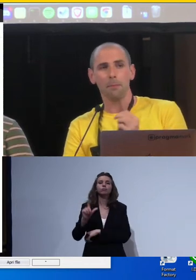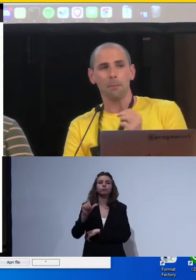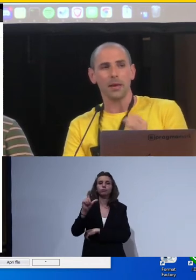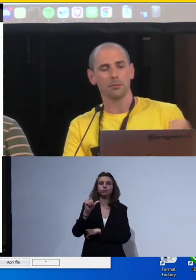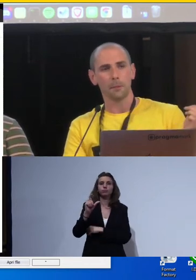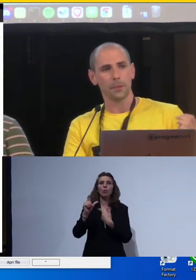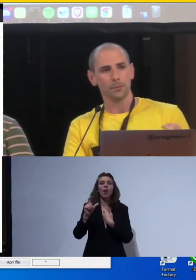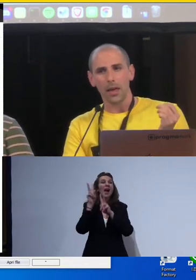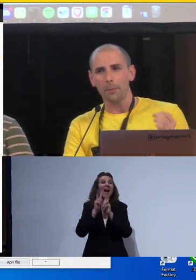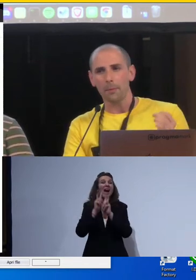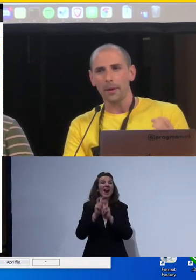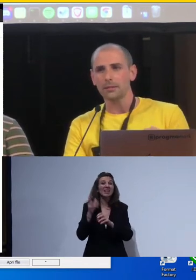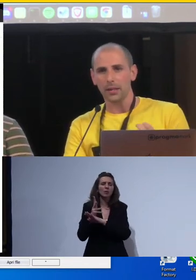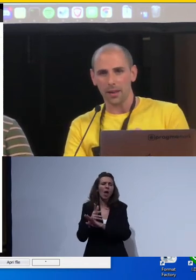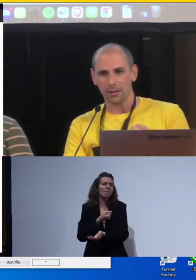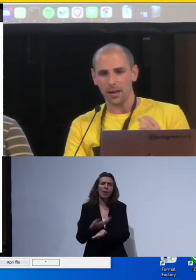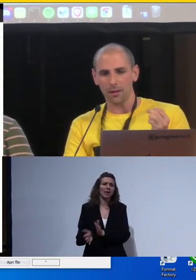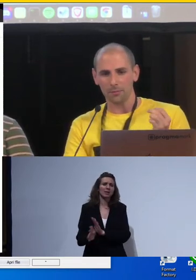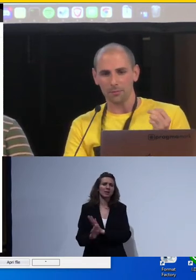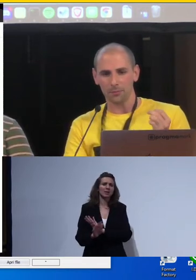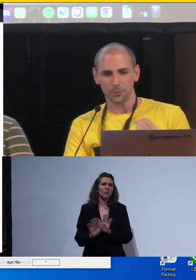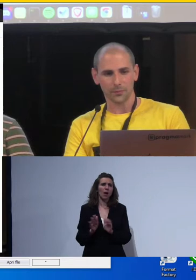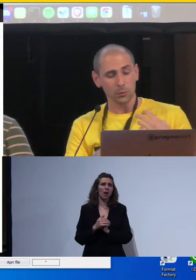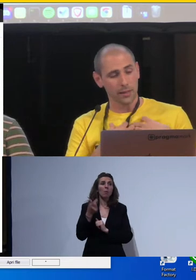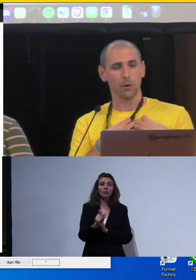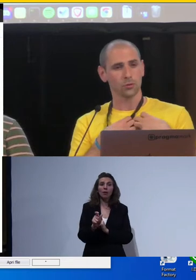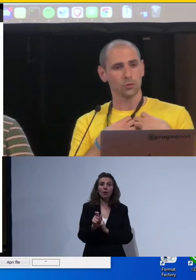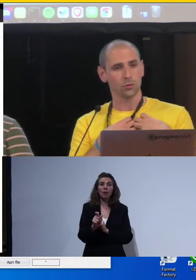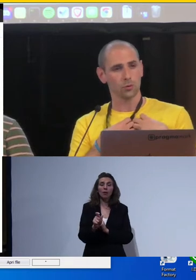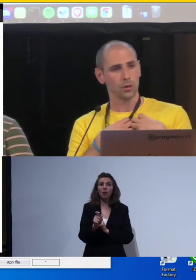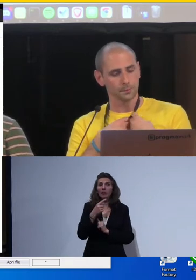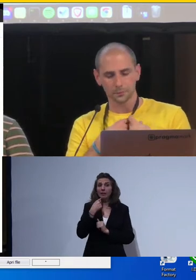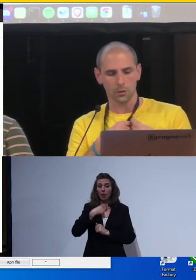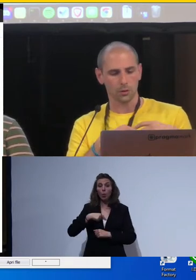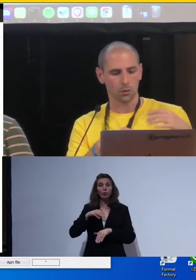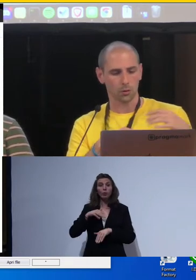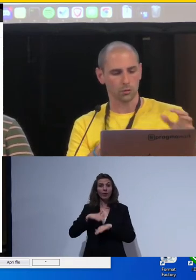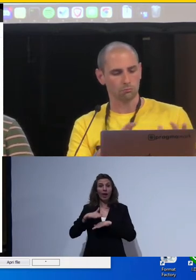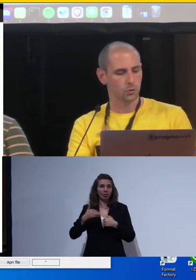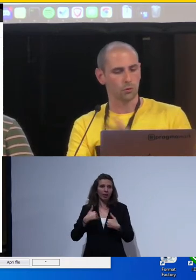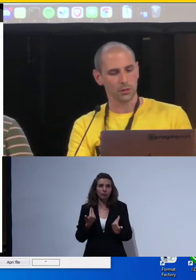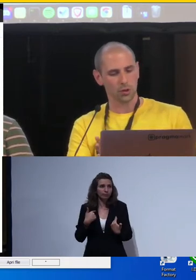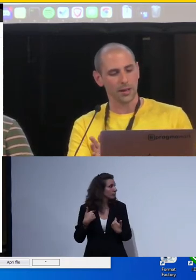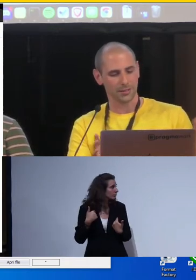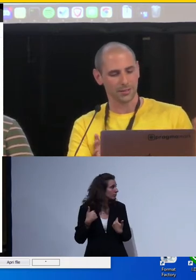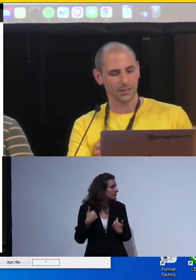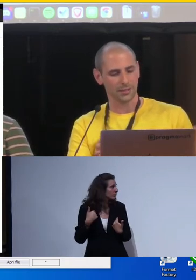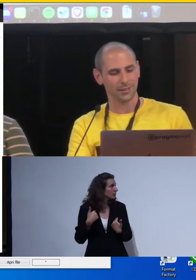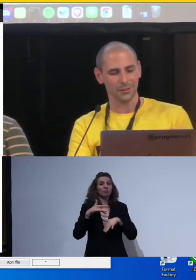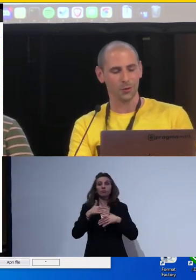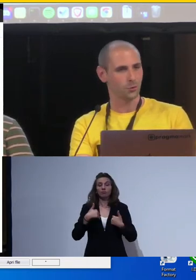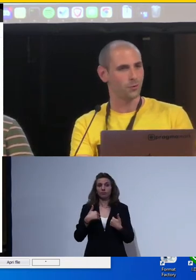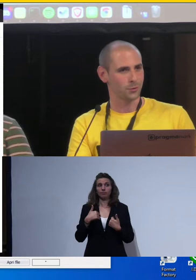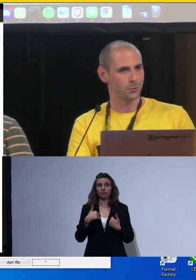'accessibilità è pessima. È pessima perché da utente quale sono io, quindi con configurazione base